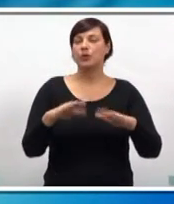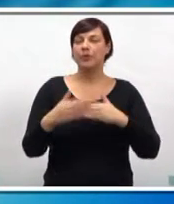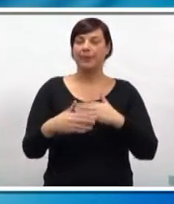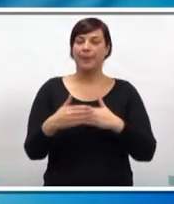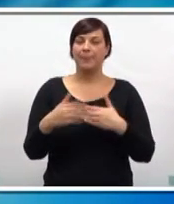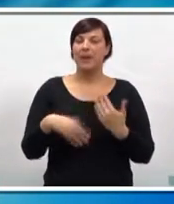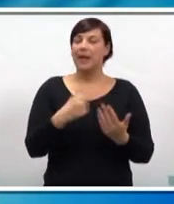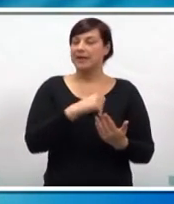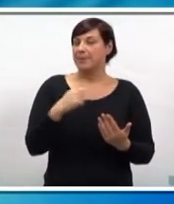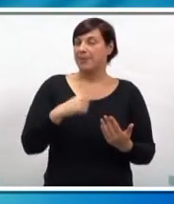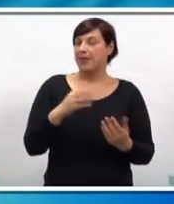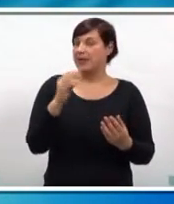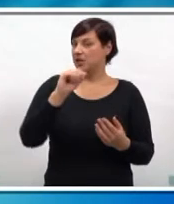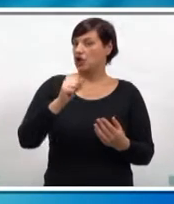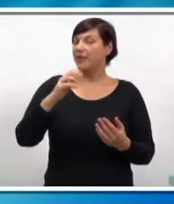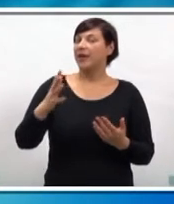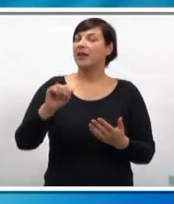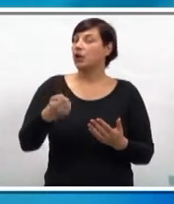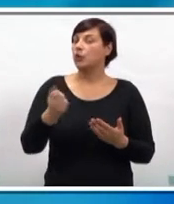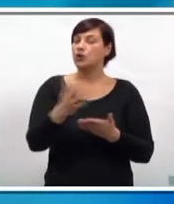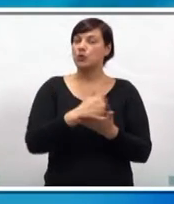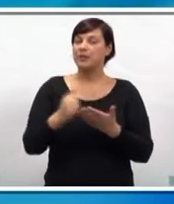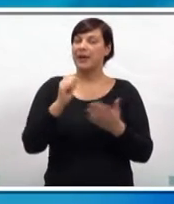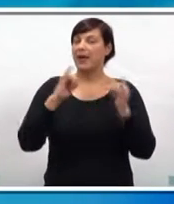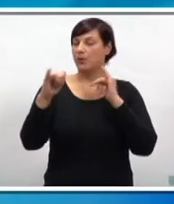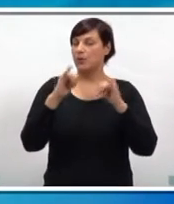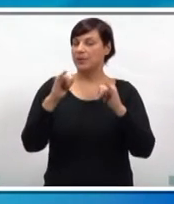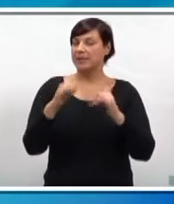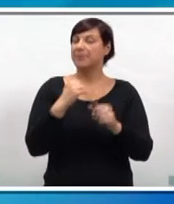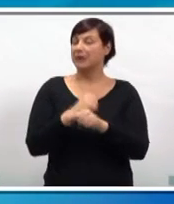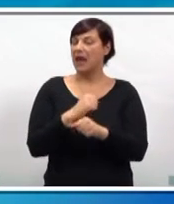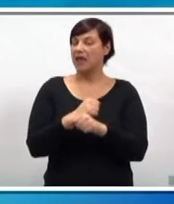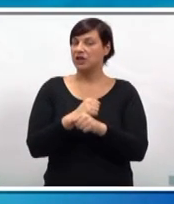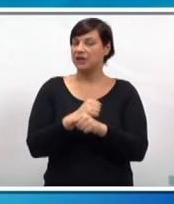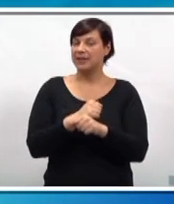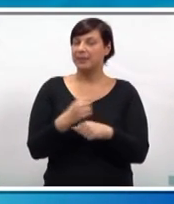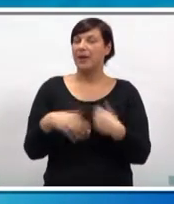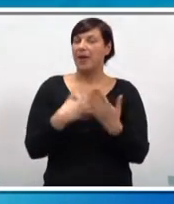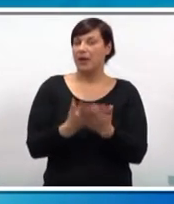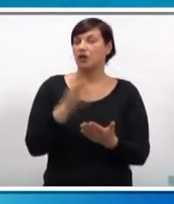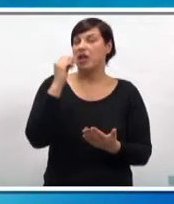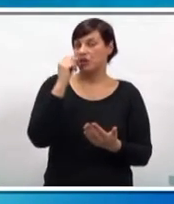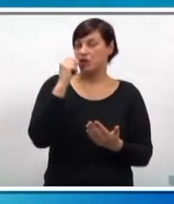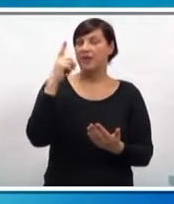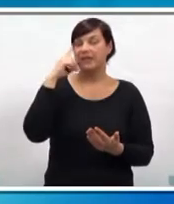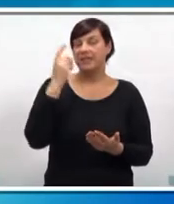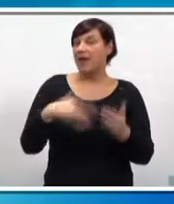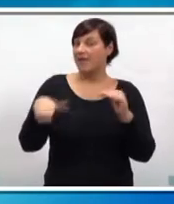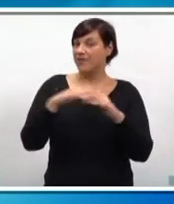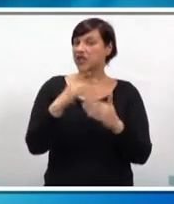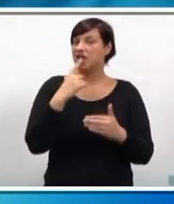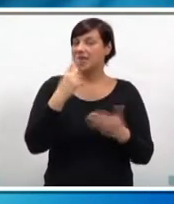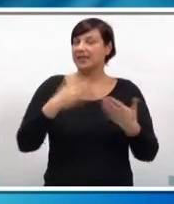Kako je stano parola da je čovjek ključ uspjeha u turizmu i drugim djelatnostima, ako taj čovjek barata sviše